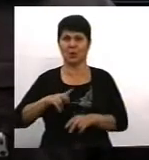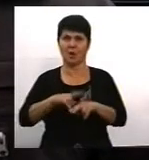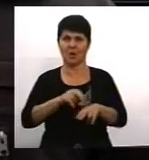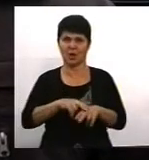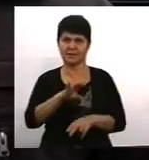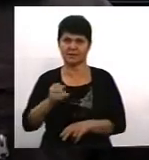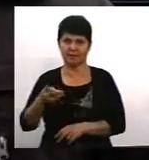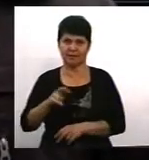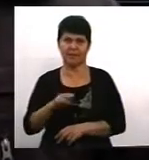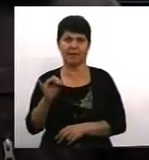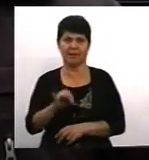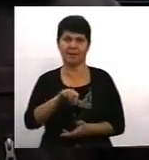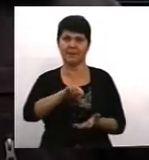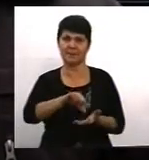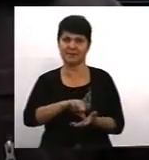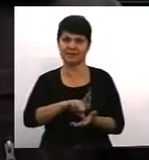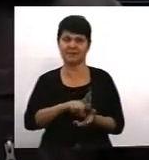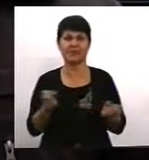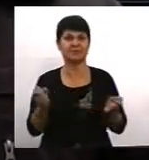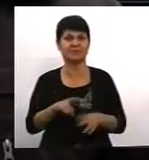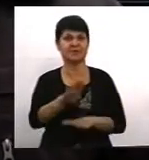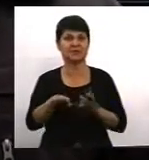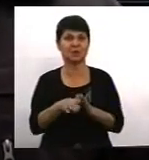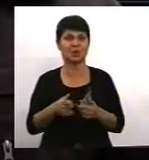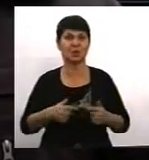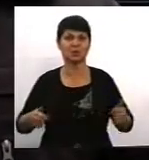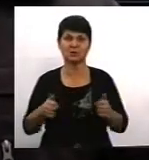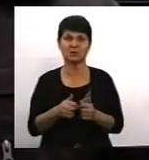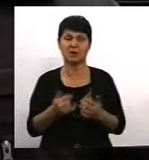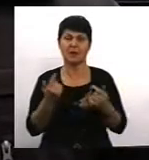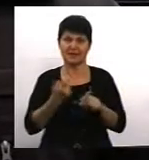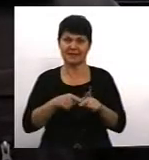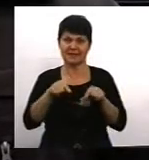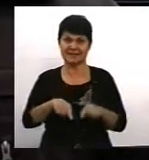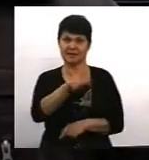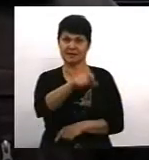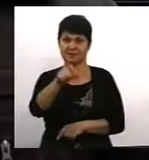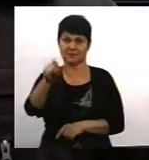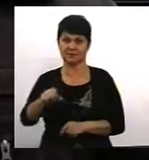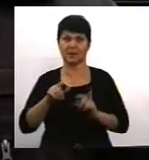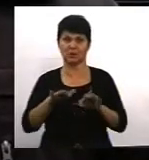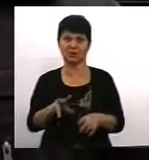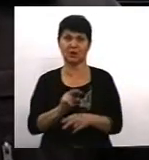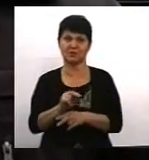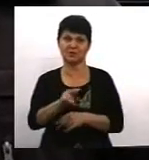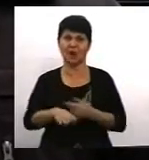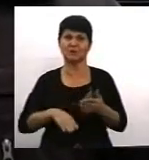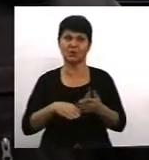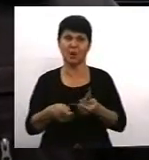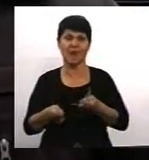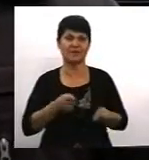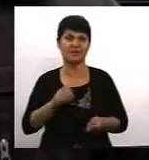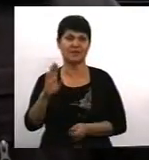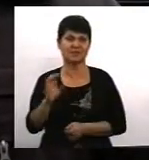і представник спецпідрозділу. Дані працівники пройшли навчання за допомогою керівництва